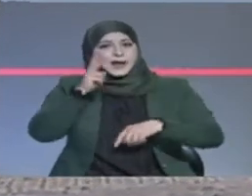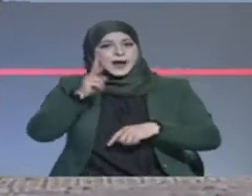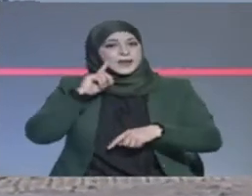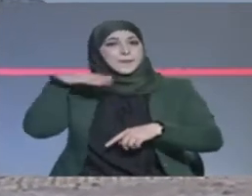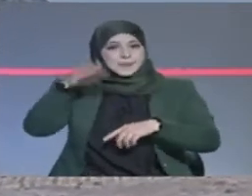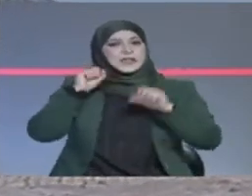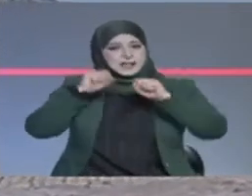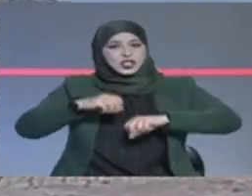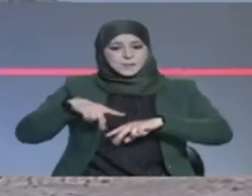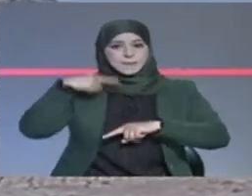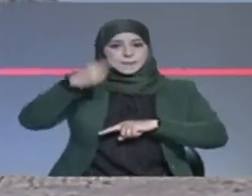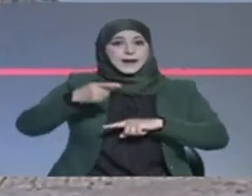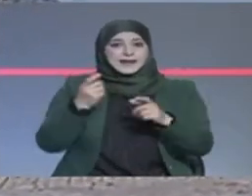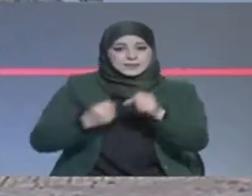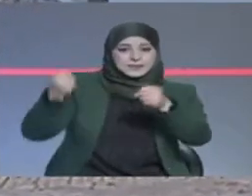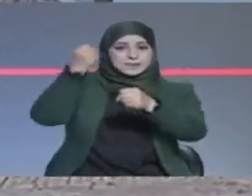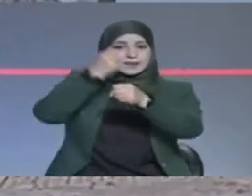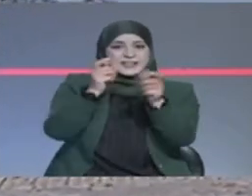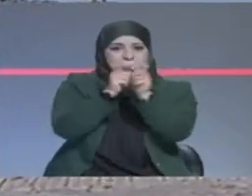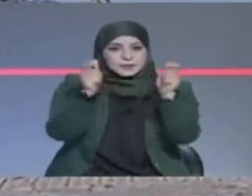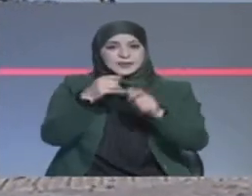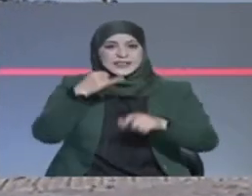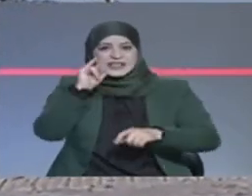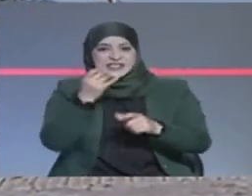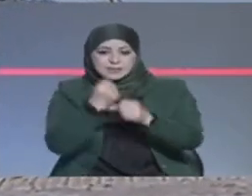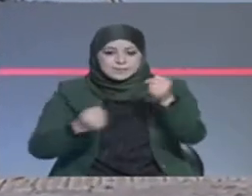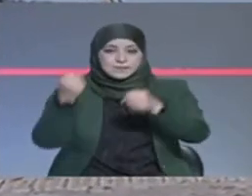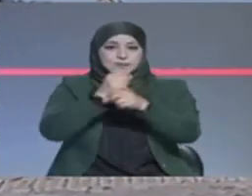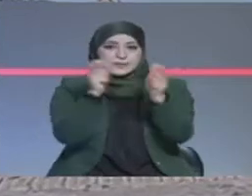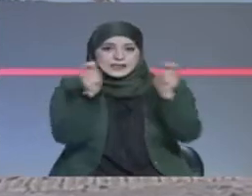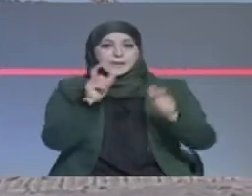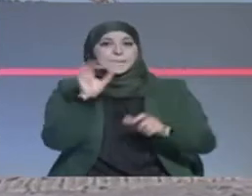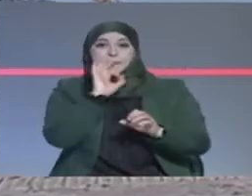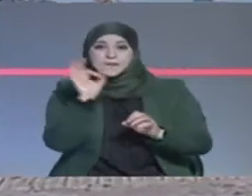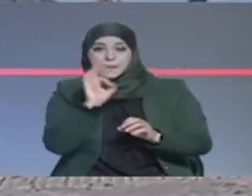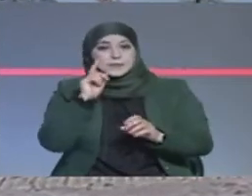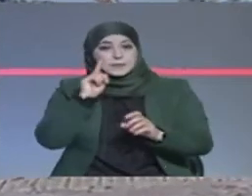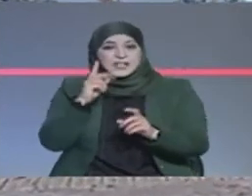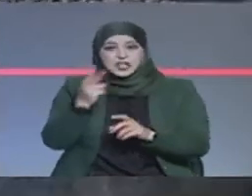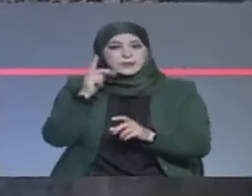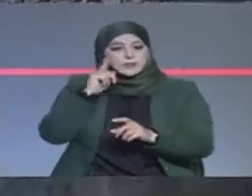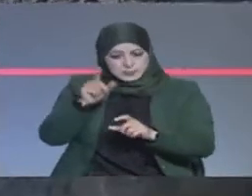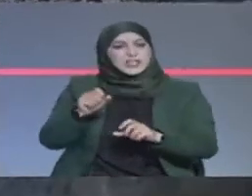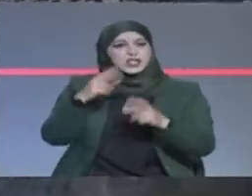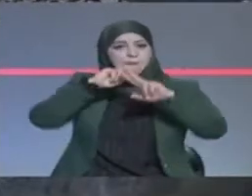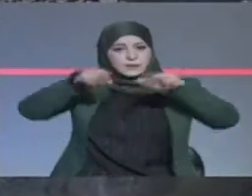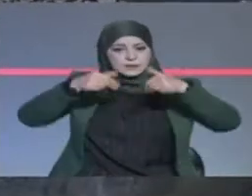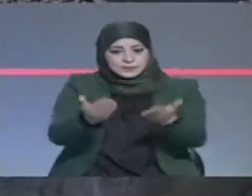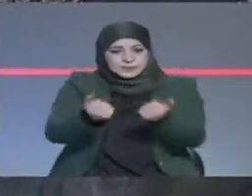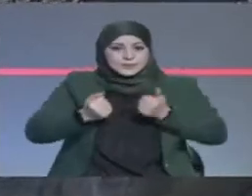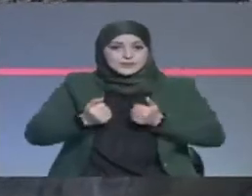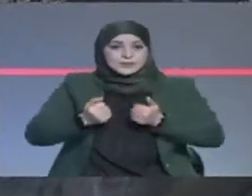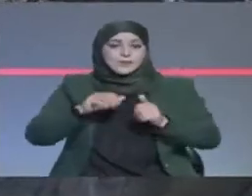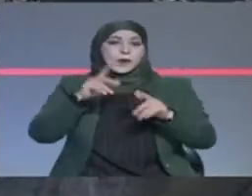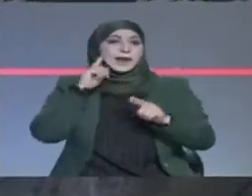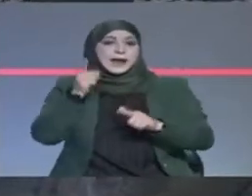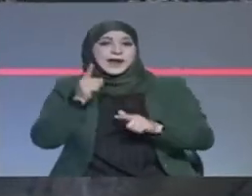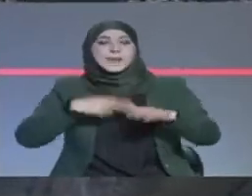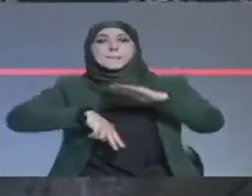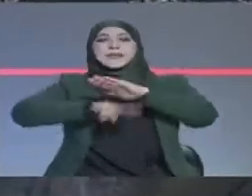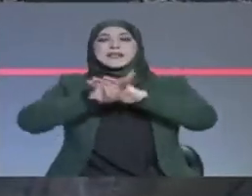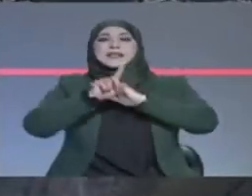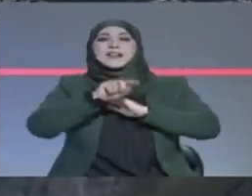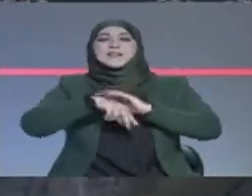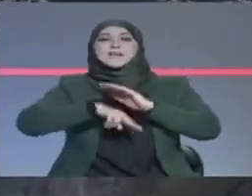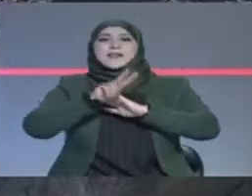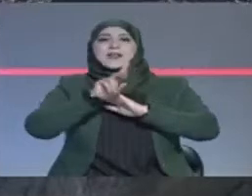تعمل عملية الاستثمار متاعك إذا ما عملتش عملية الاستثمار متاعك أوتوماتيك مونتنجم تكون مهدد بسحب الرخصة أحنا من سنة 2018